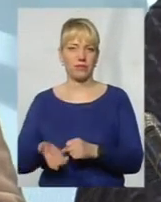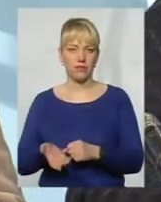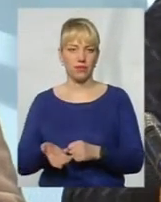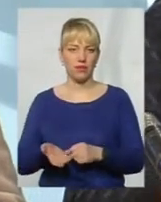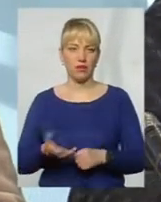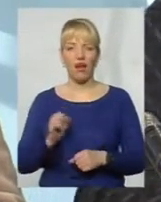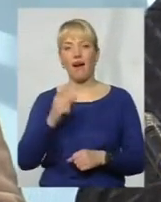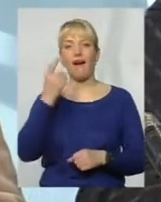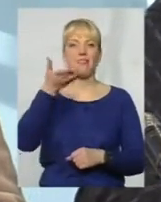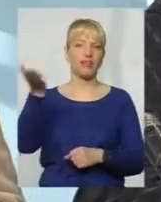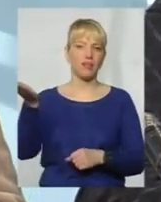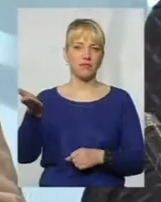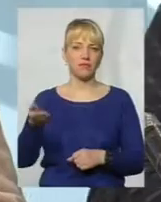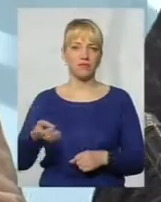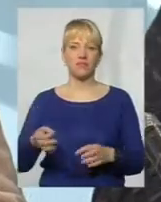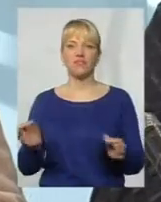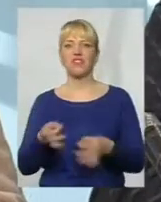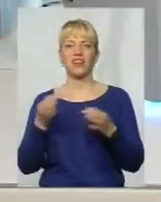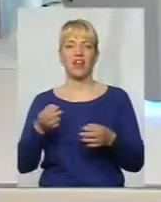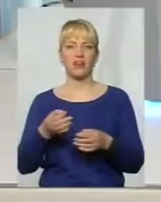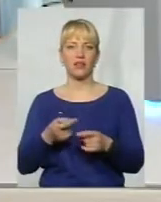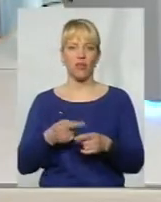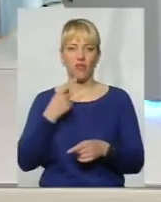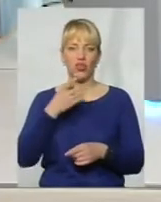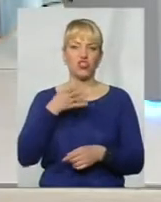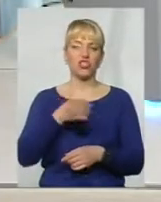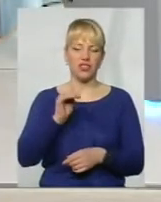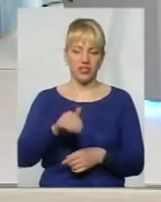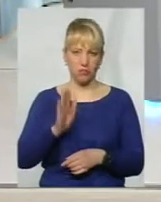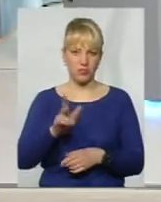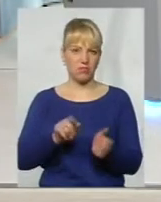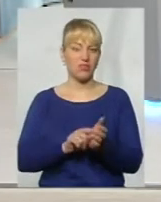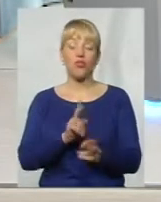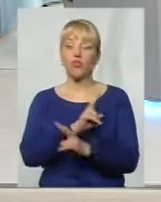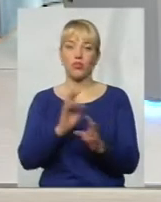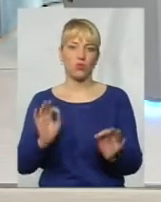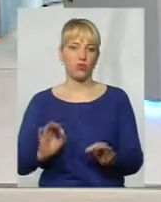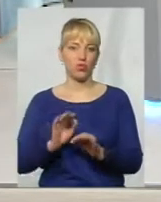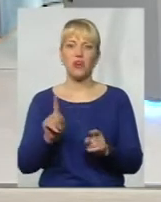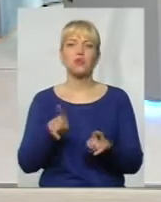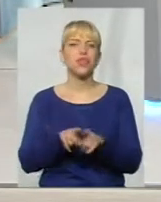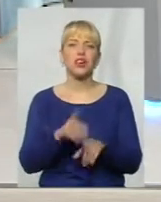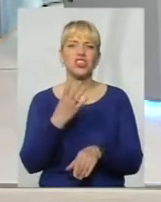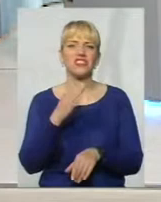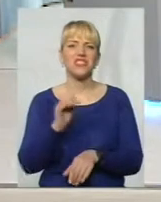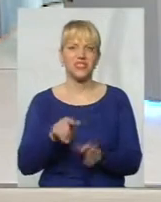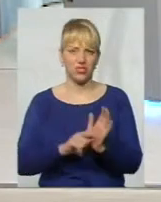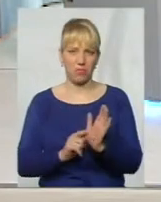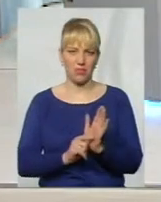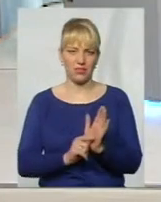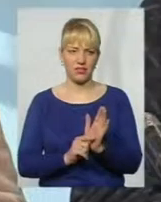А їм ніяких. Казали, буде 4 тисячі пенсії. А він ніхто нічого. А що таке 4 тисячі пенсії?